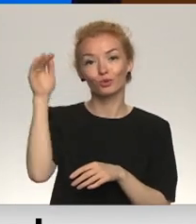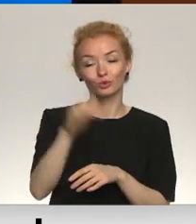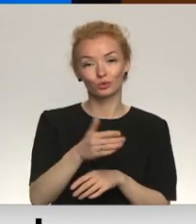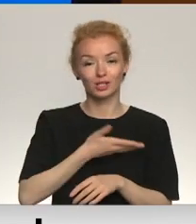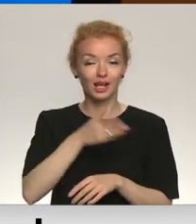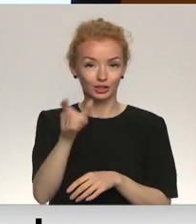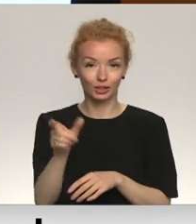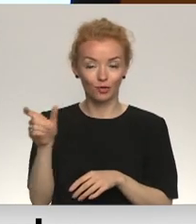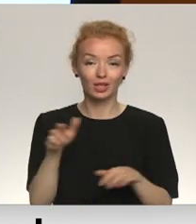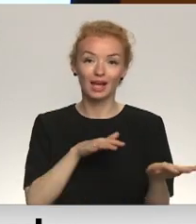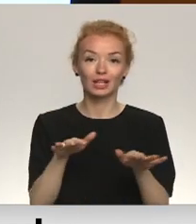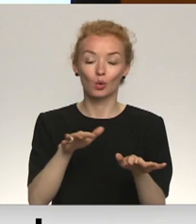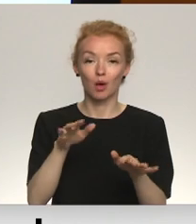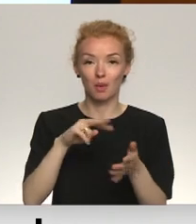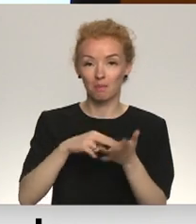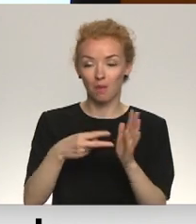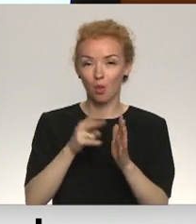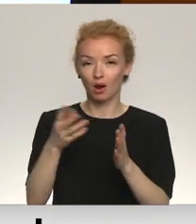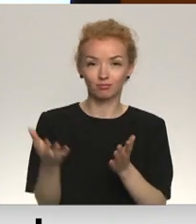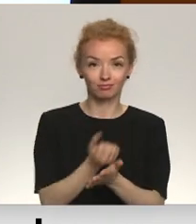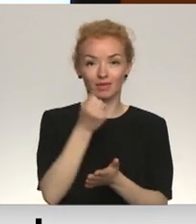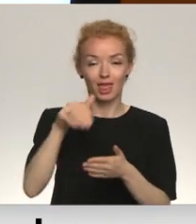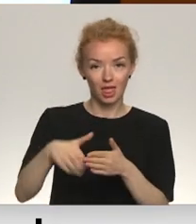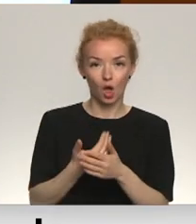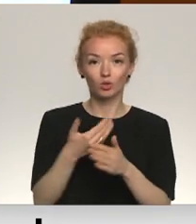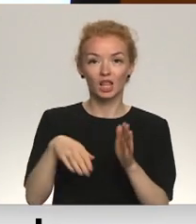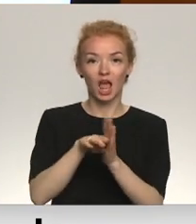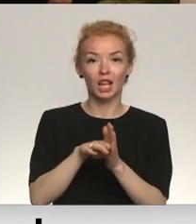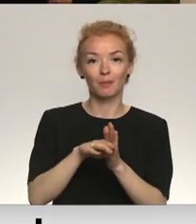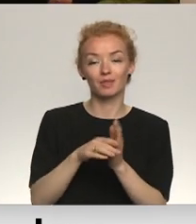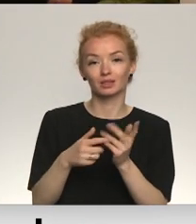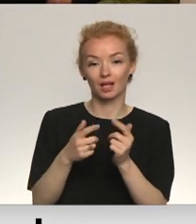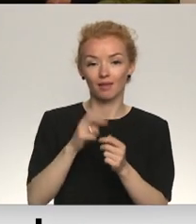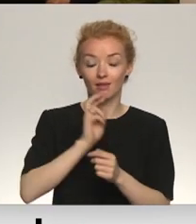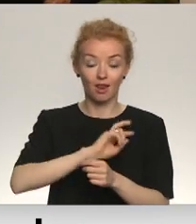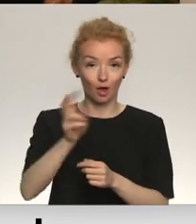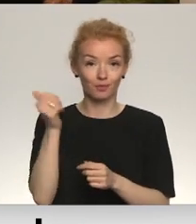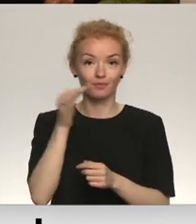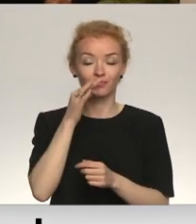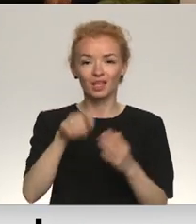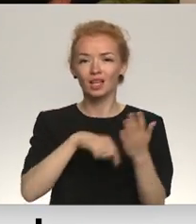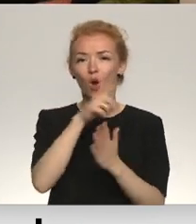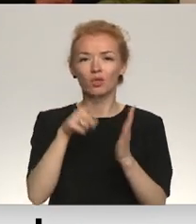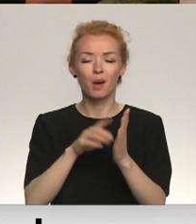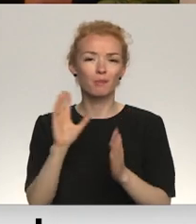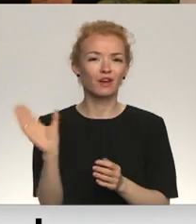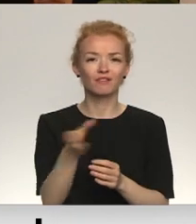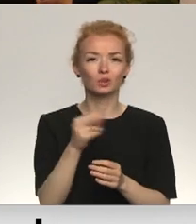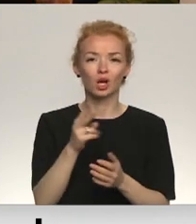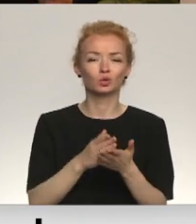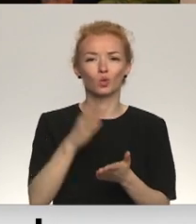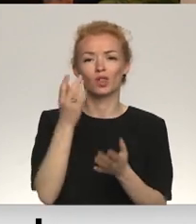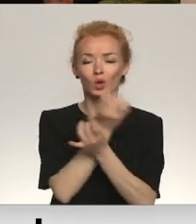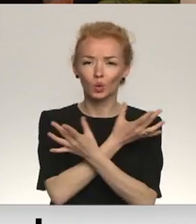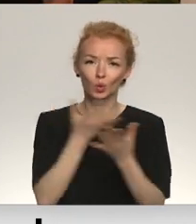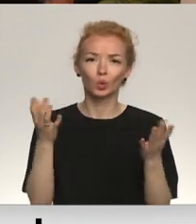iedzīvotāju. Rīkotāji pārēdza, ka varētu tikt sasniegtas jauns dalībnieku skaita rekords. Jautājumi ir par visu, kas mums notiek apkārt – par